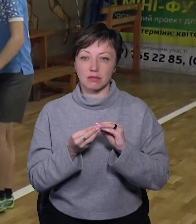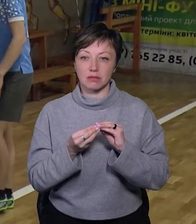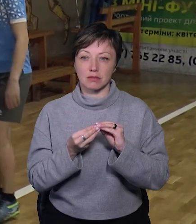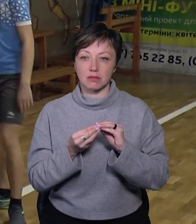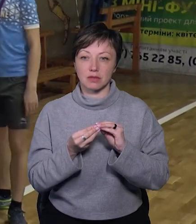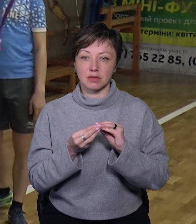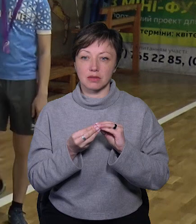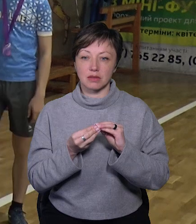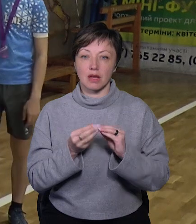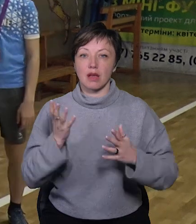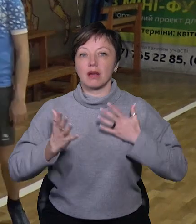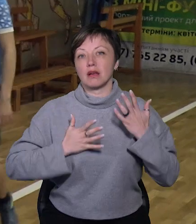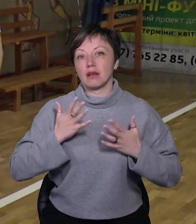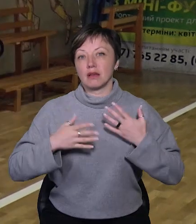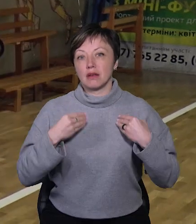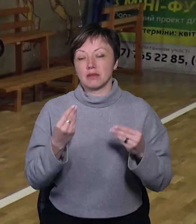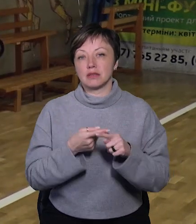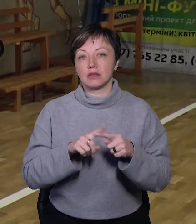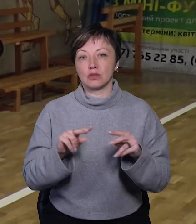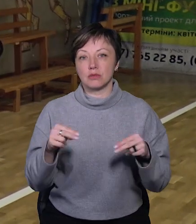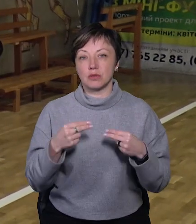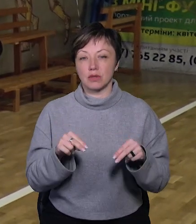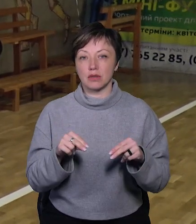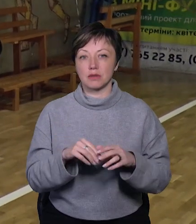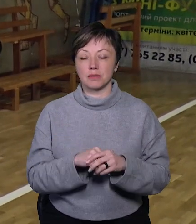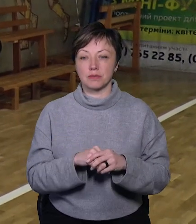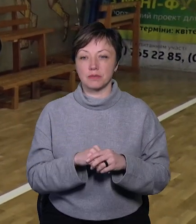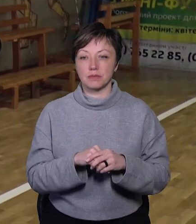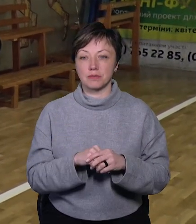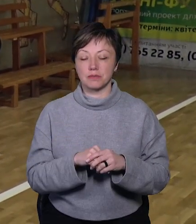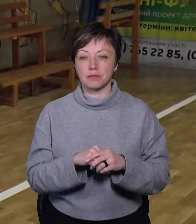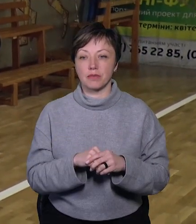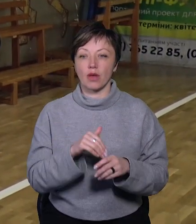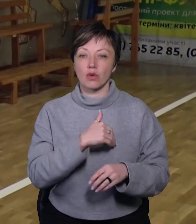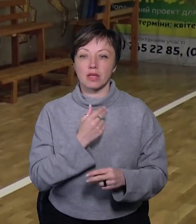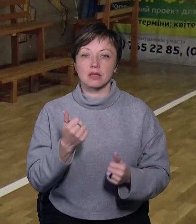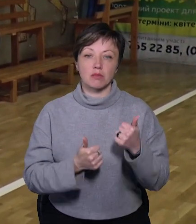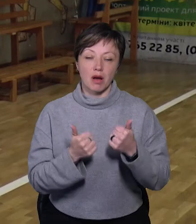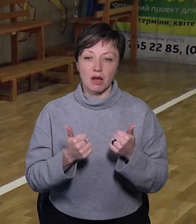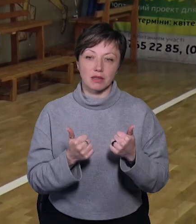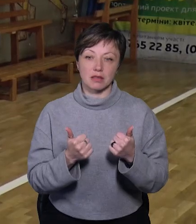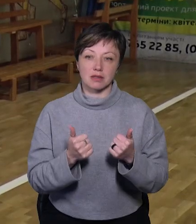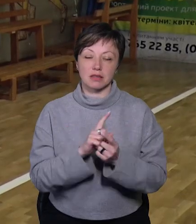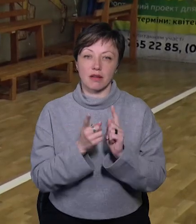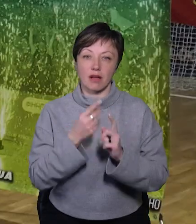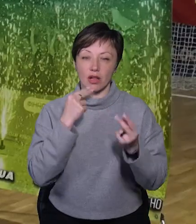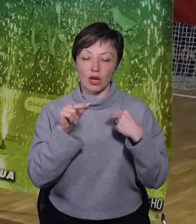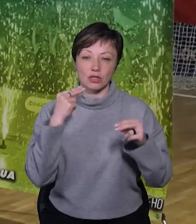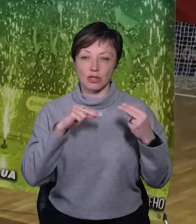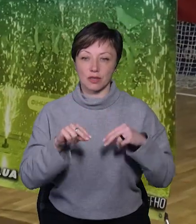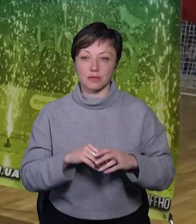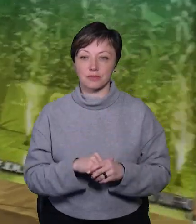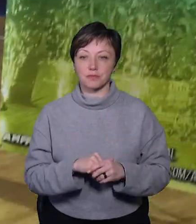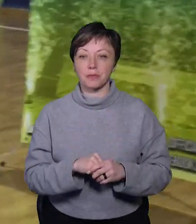піддавало емоції цей чемпіонат. І вони тільки хотіли змагатись і ставали все краще і краще.